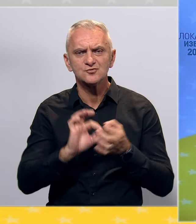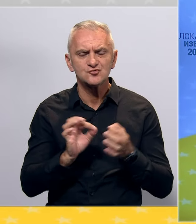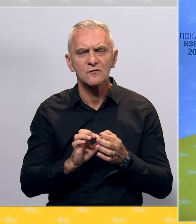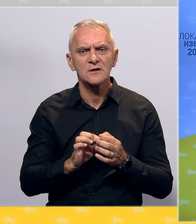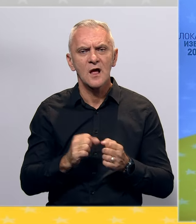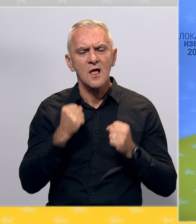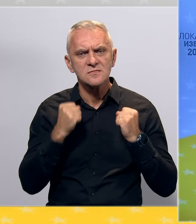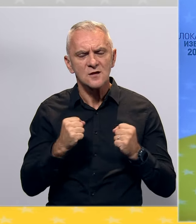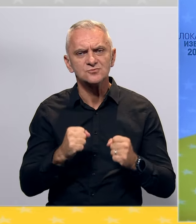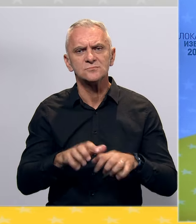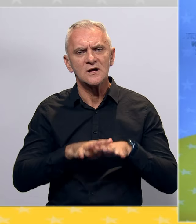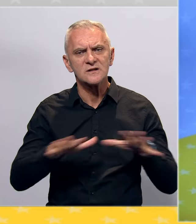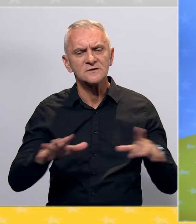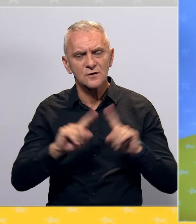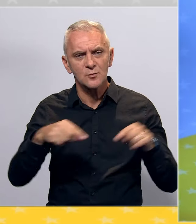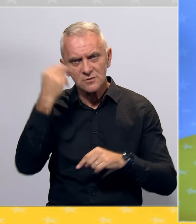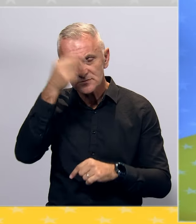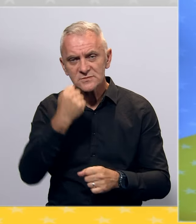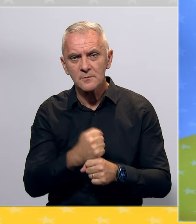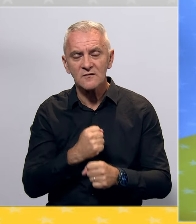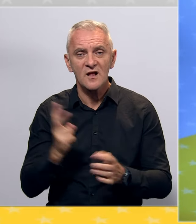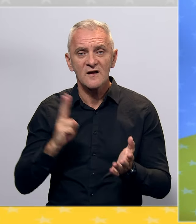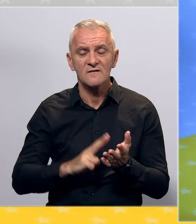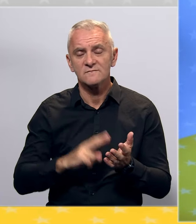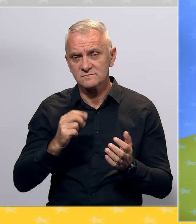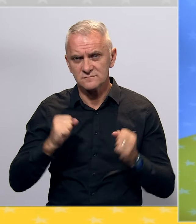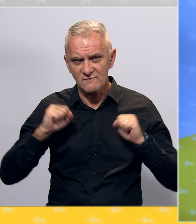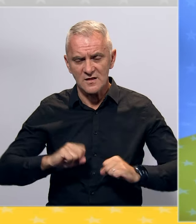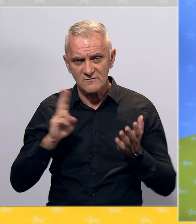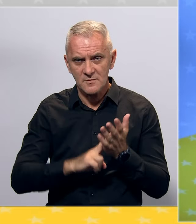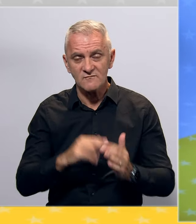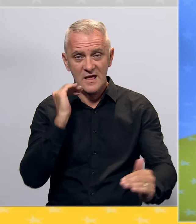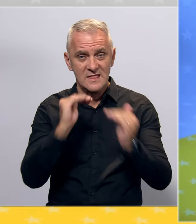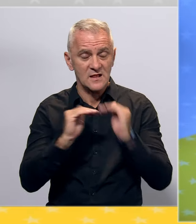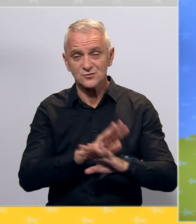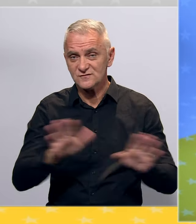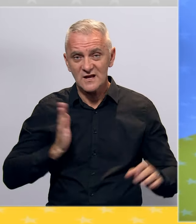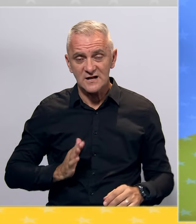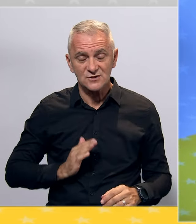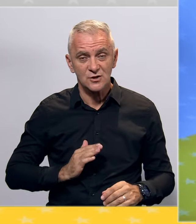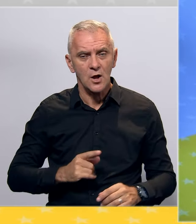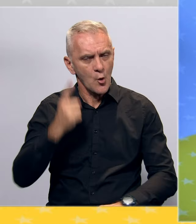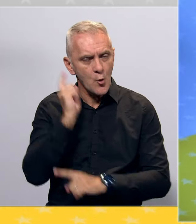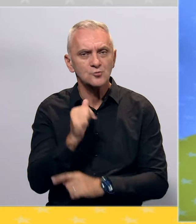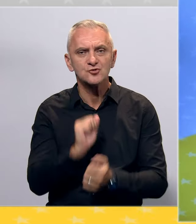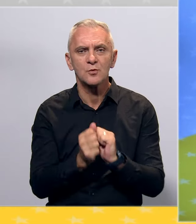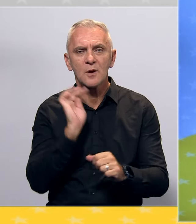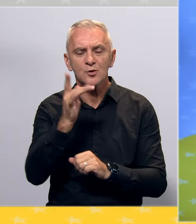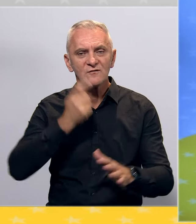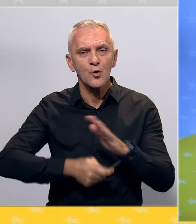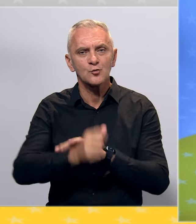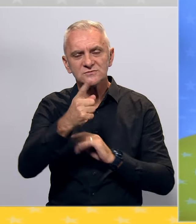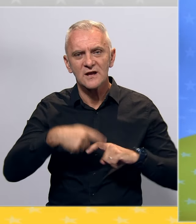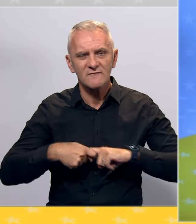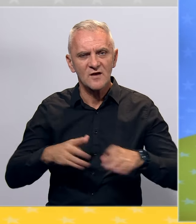razvoja Republike Srpske uz postavljanje vladavine prava i jednakosti svih građana pred zakonom uz odlučnu borbu protiv korupcije i